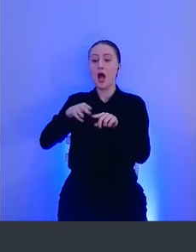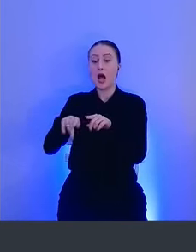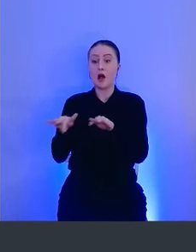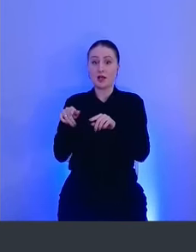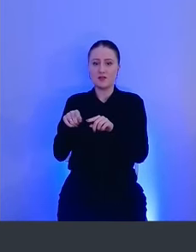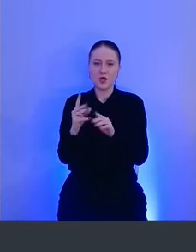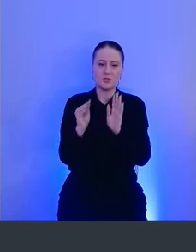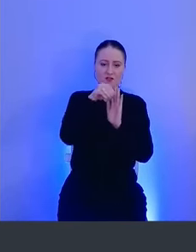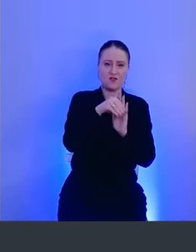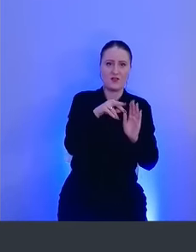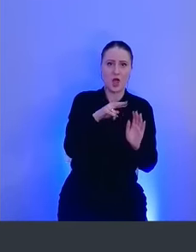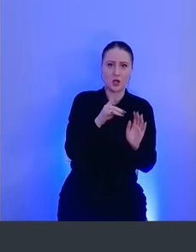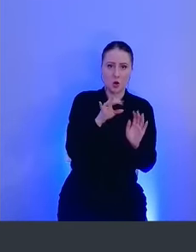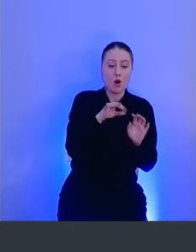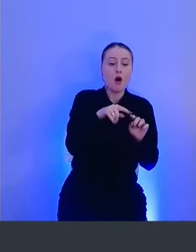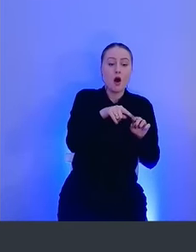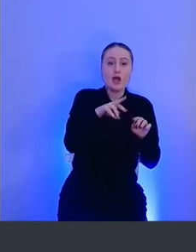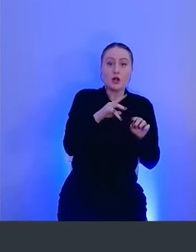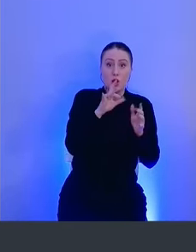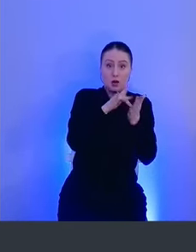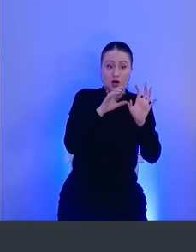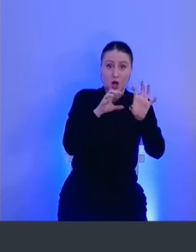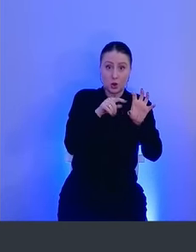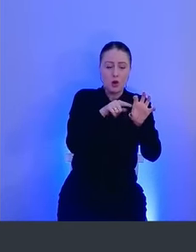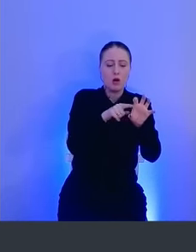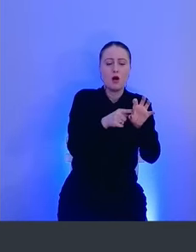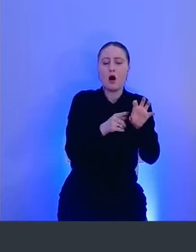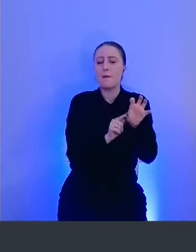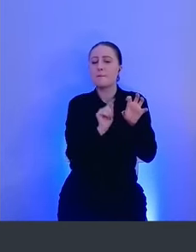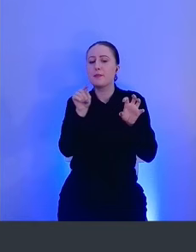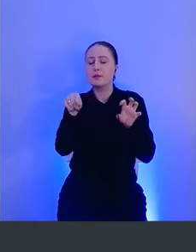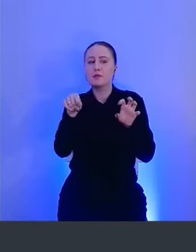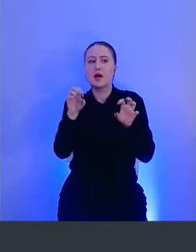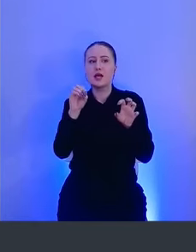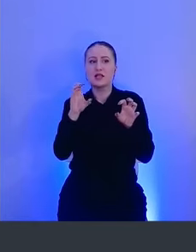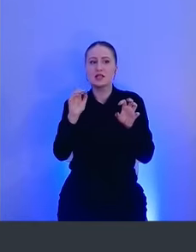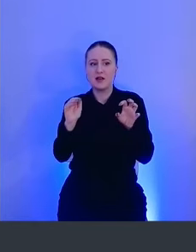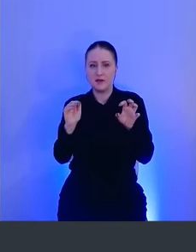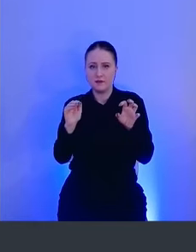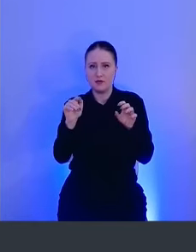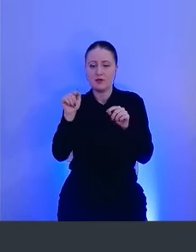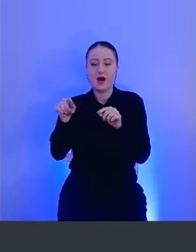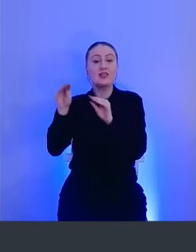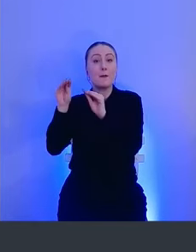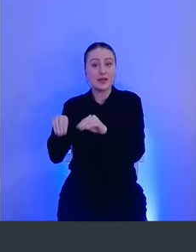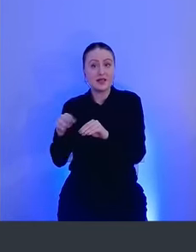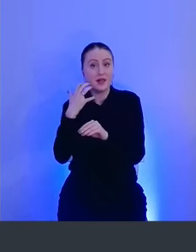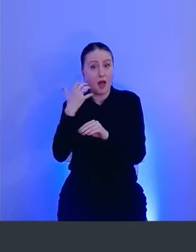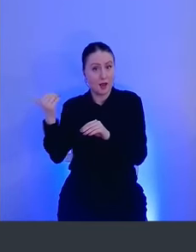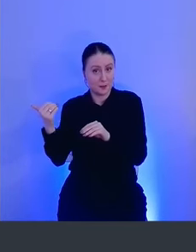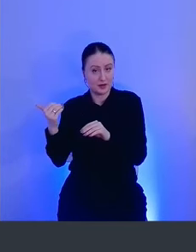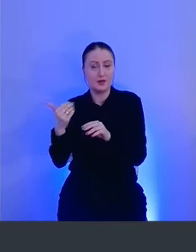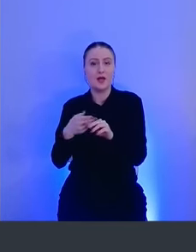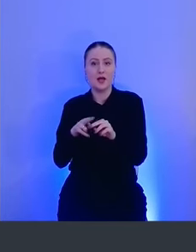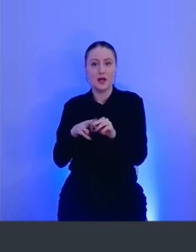пространстве ядра. Ядро обращается к расширению ESF, которое, напомню, написано Apple, то есть